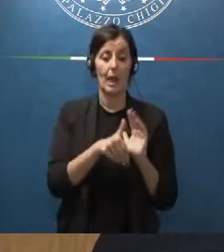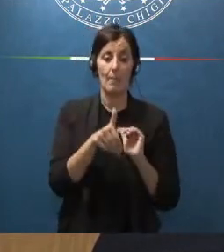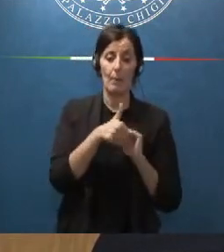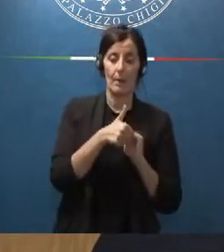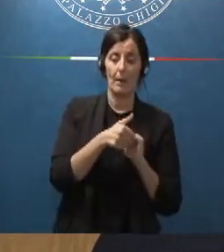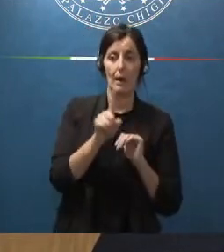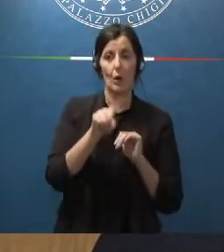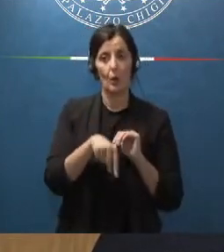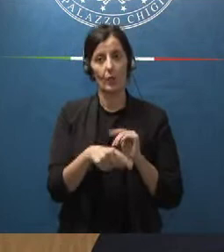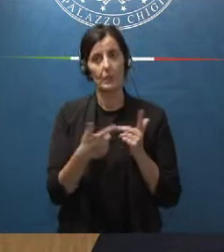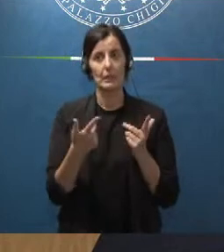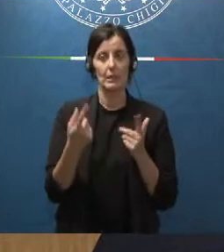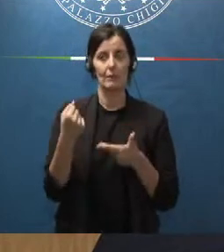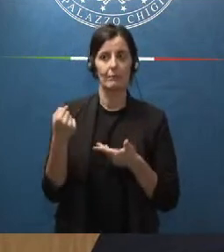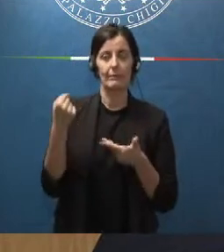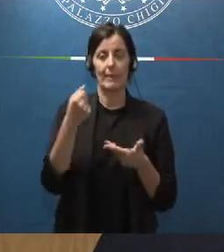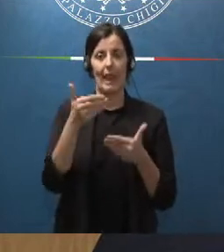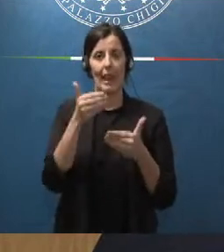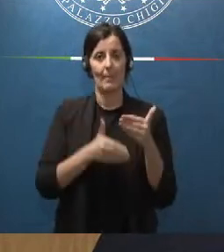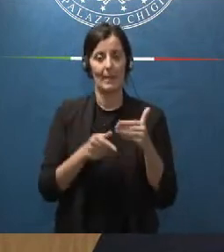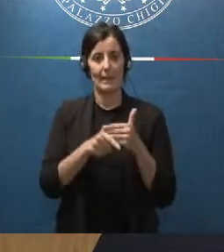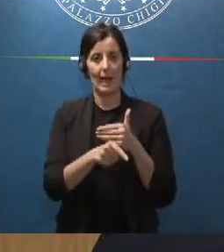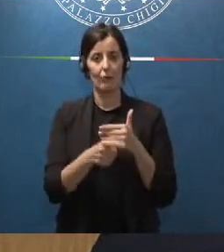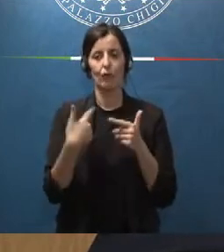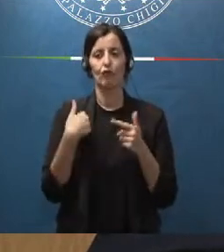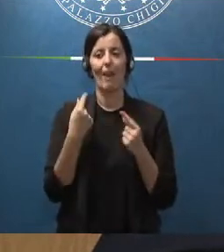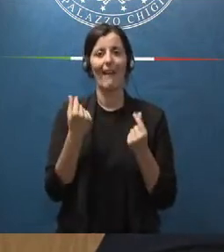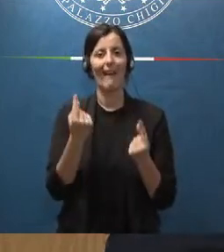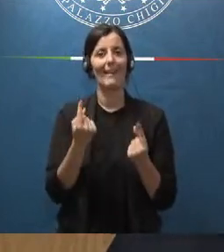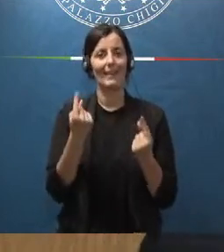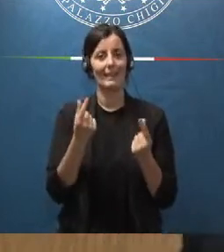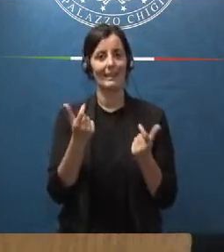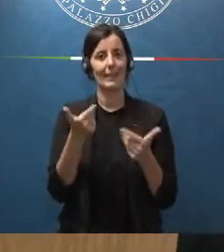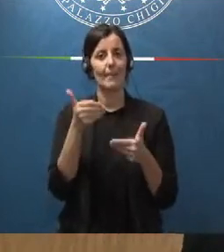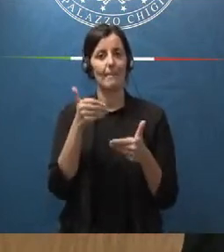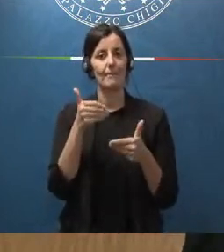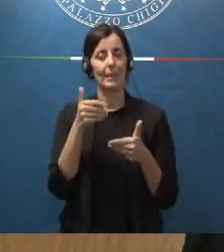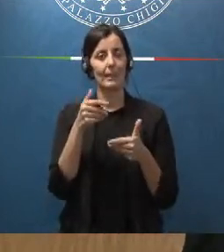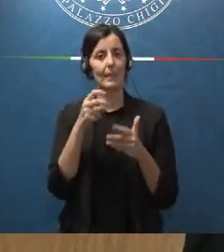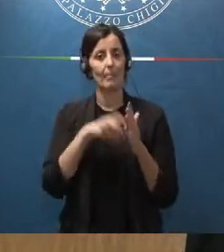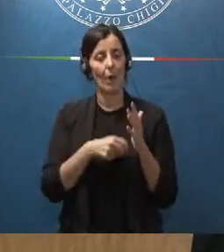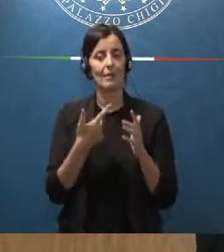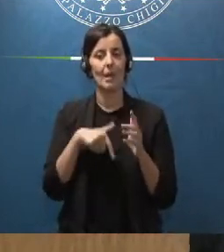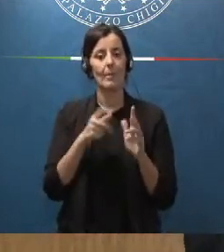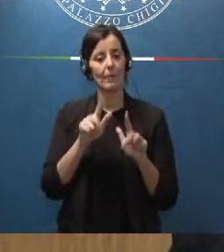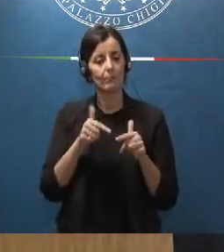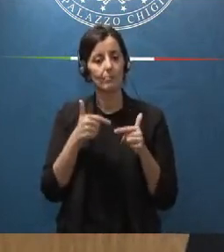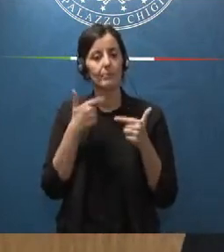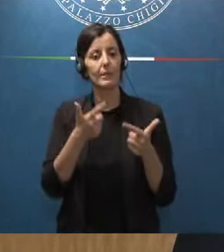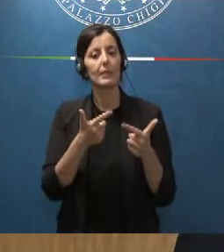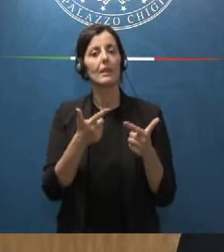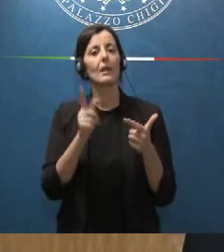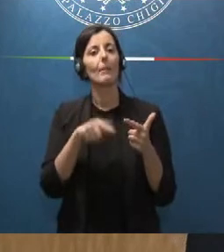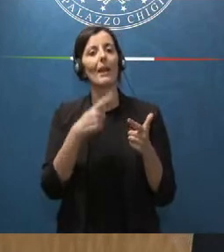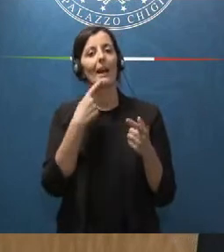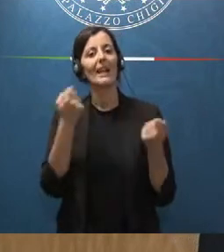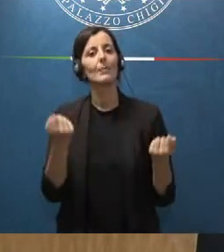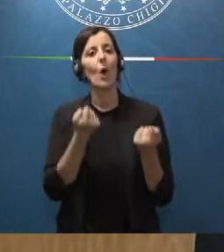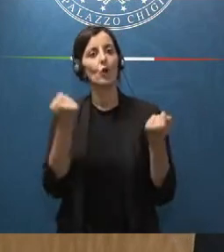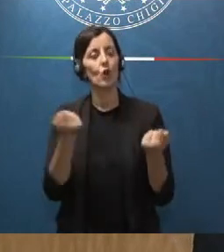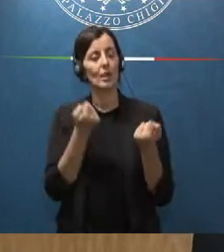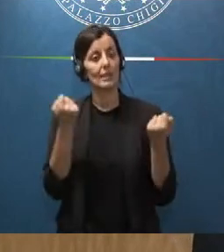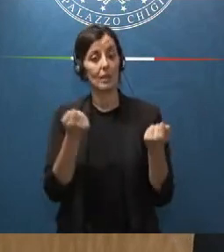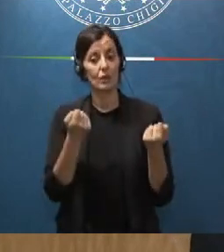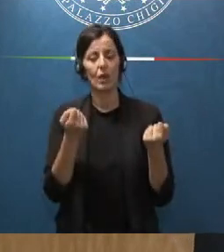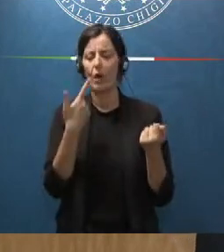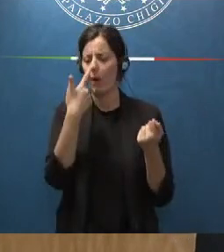finanziario limitato i crediti d'imposta a vantaggio dell'associazionismo sportivo per le sponsorizzazioni con le